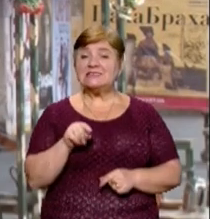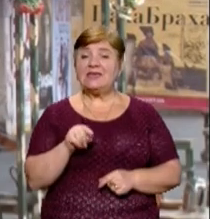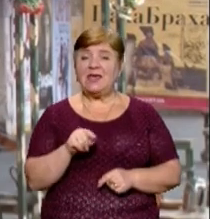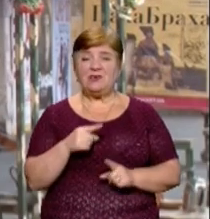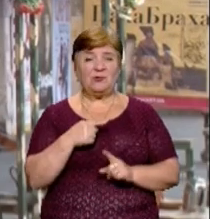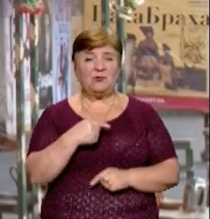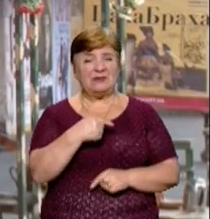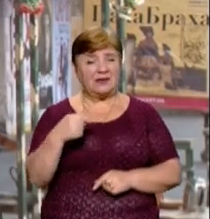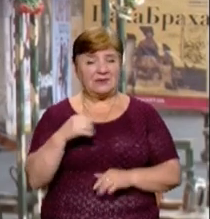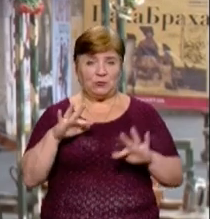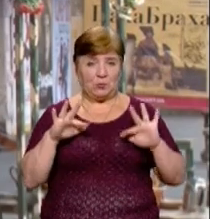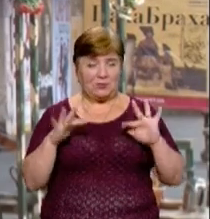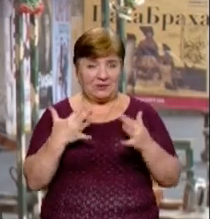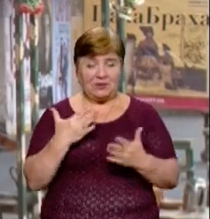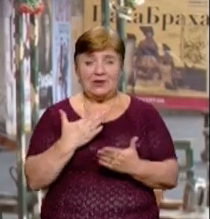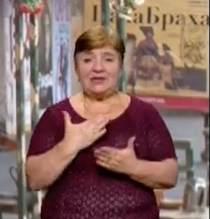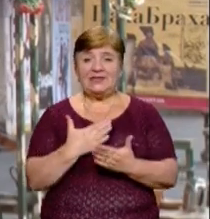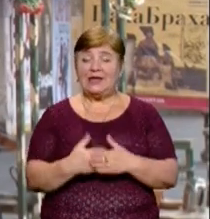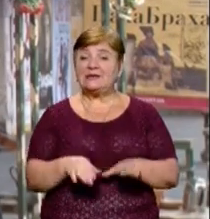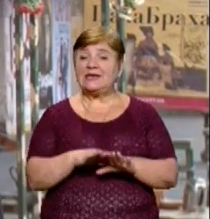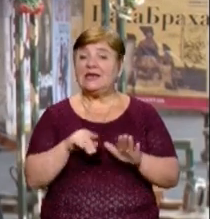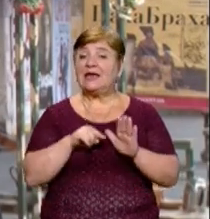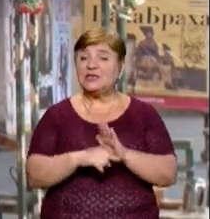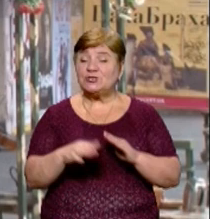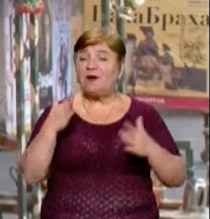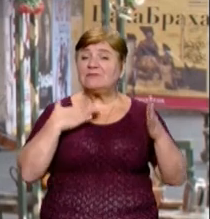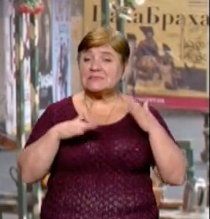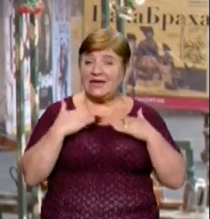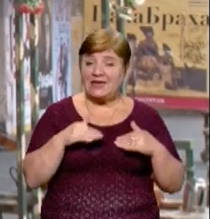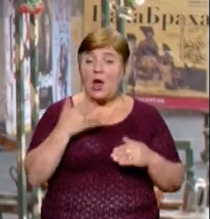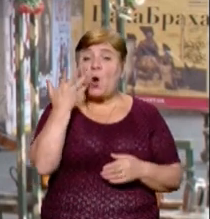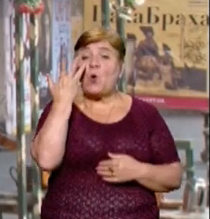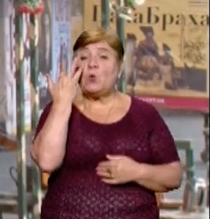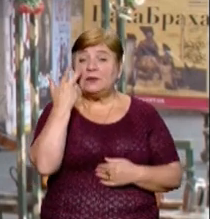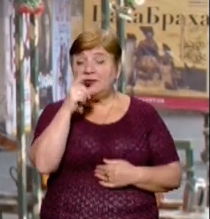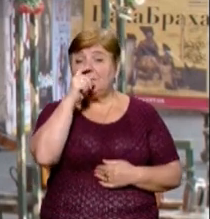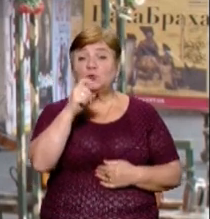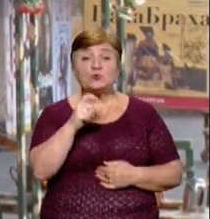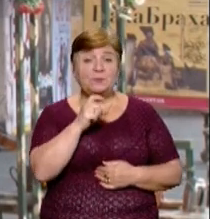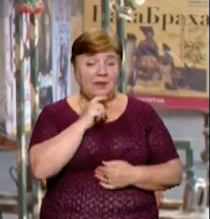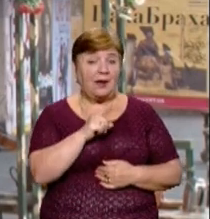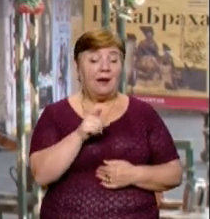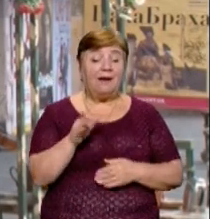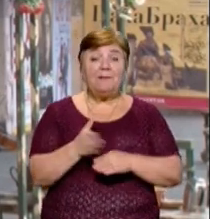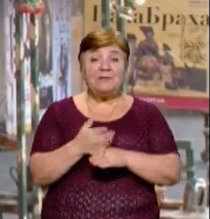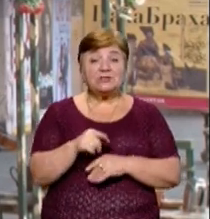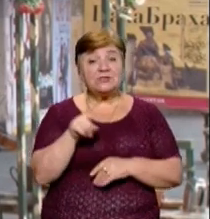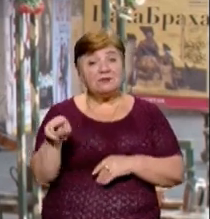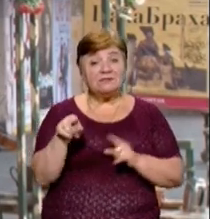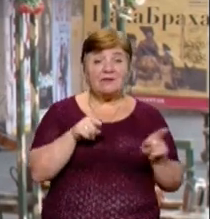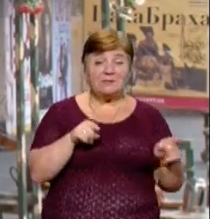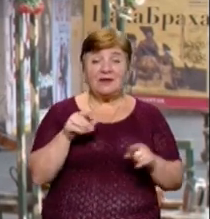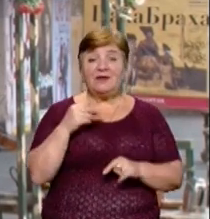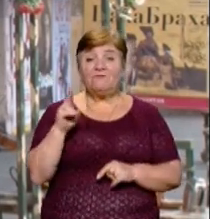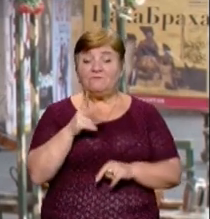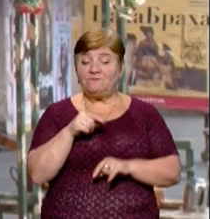негативною подією, так є і речі веселого гатунку. Коли є непорозуміння між тими, хто каже,